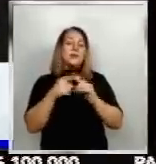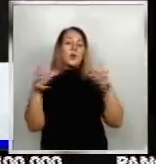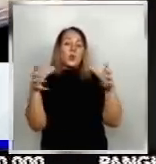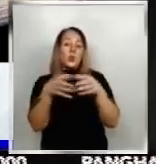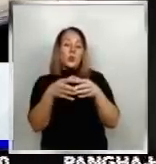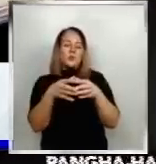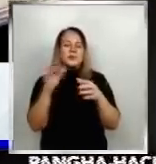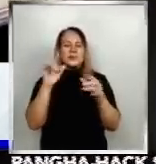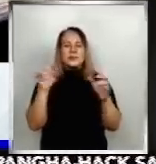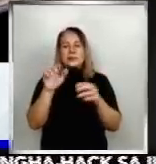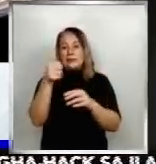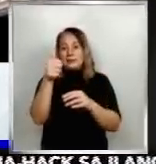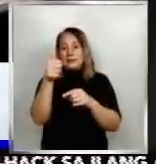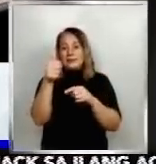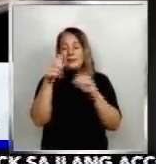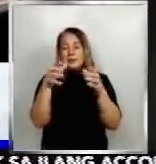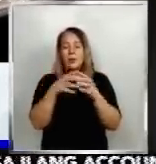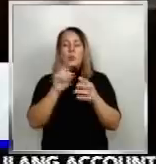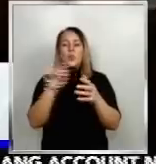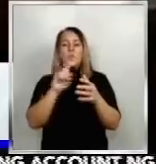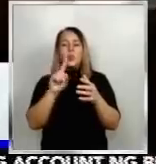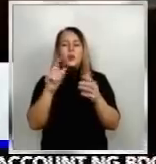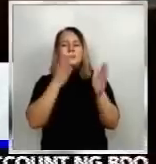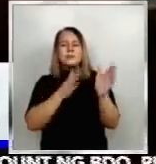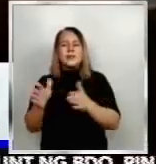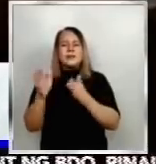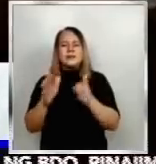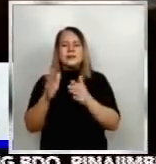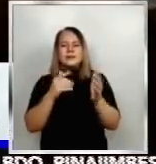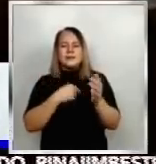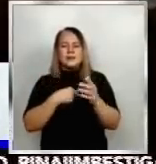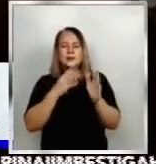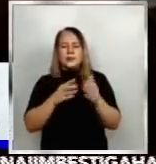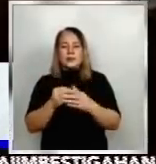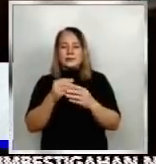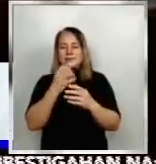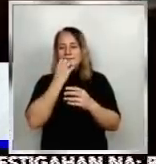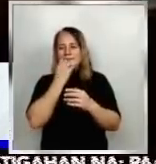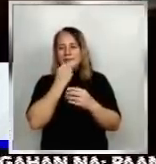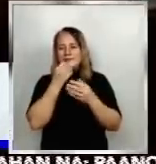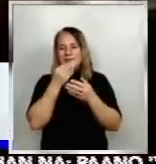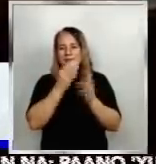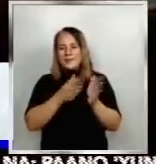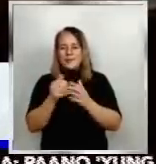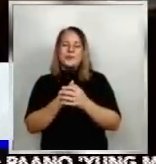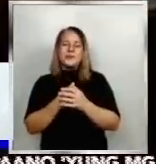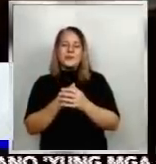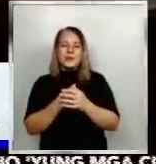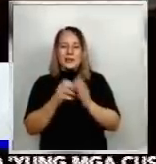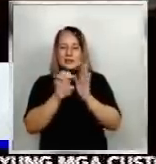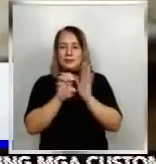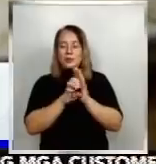sampu, ano-ano ba ang balak ihanda ni Ate Sonia? Medyo tipid-tipid lang. Kumbaga, magluluto ako